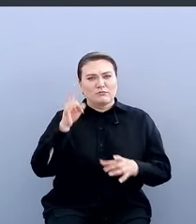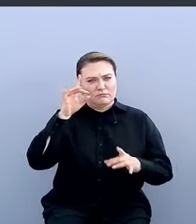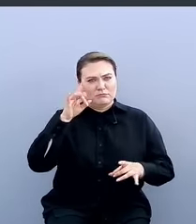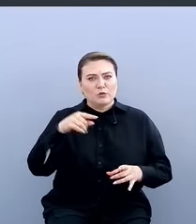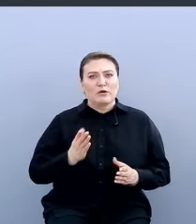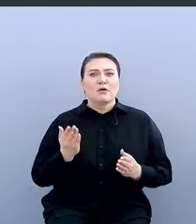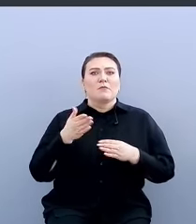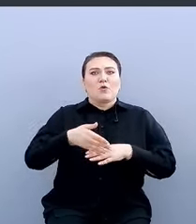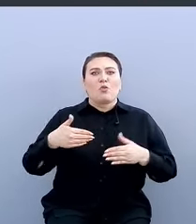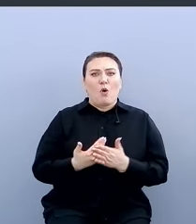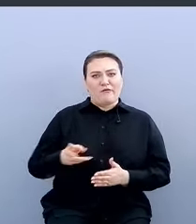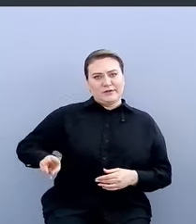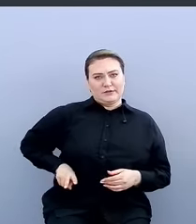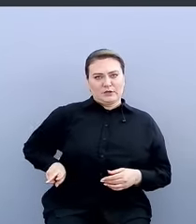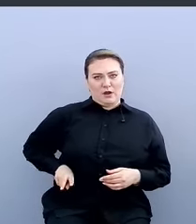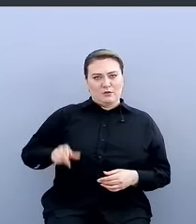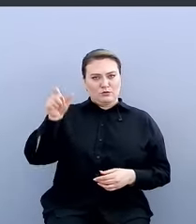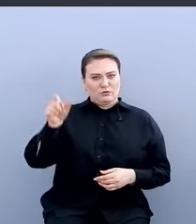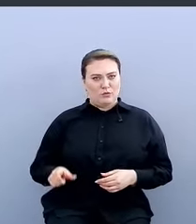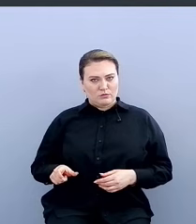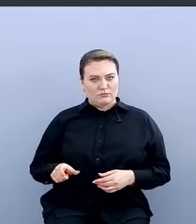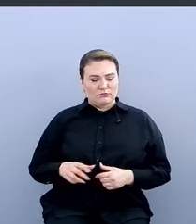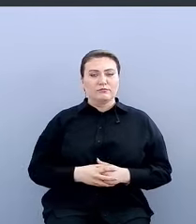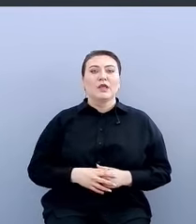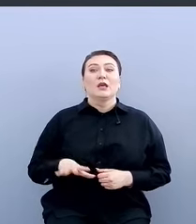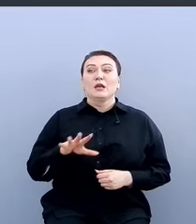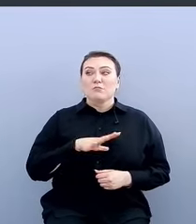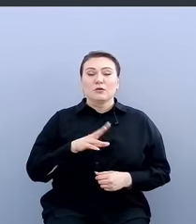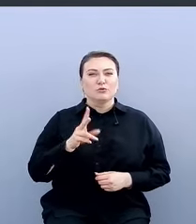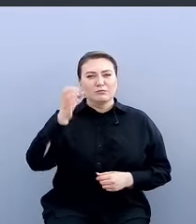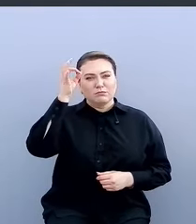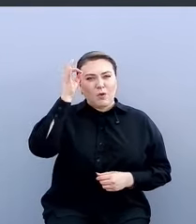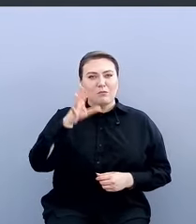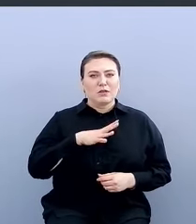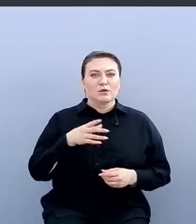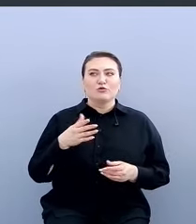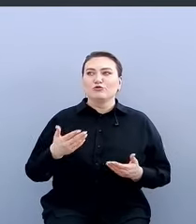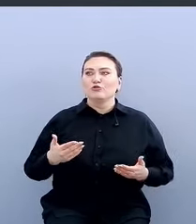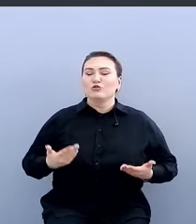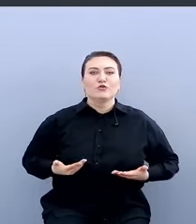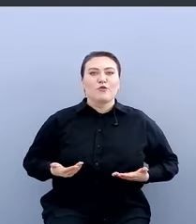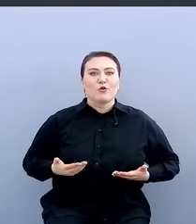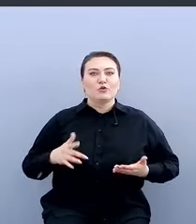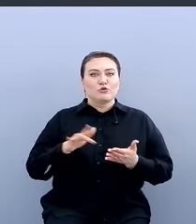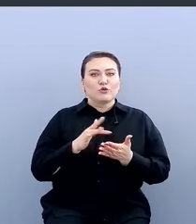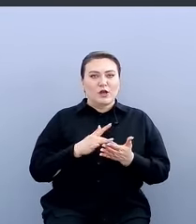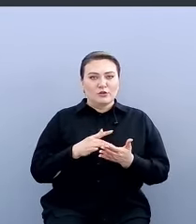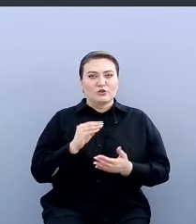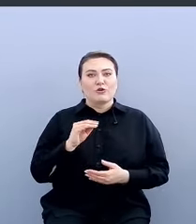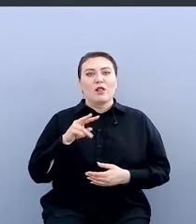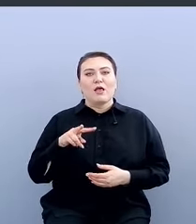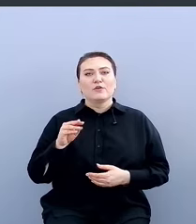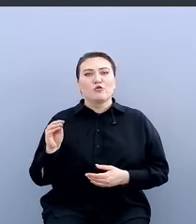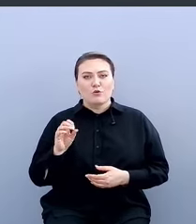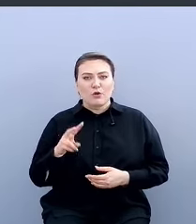пришел новый SEO, новый директор. И был, кто помнит, был такой живой журнал, ЖЖ Live Journal, одна из первых